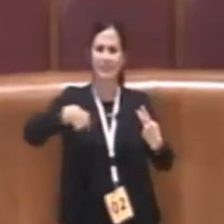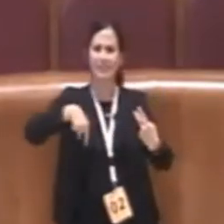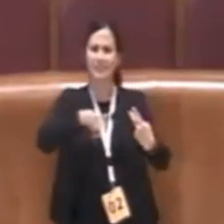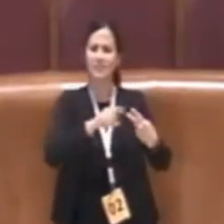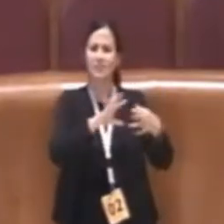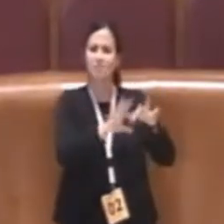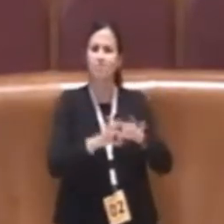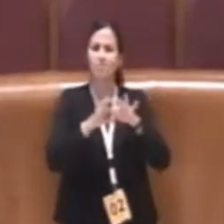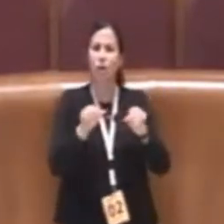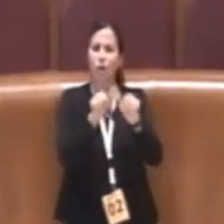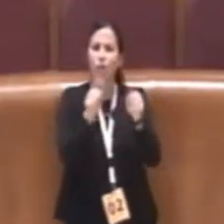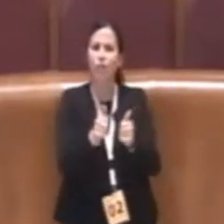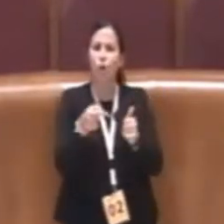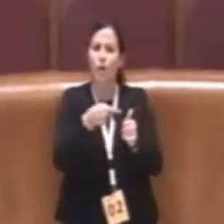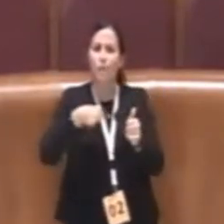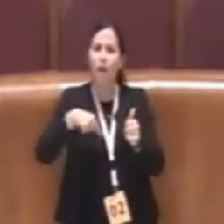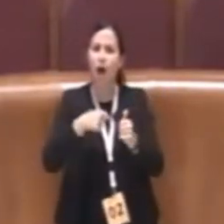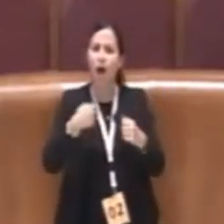precisazioni.